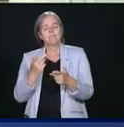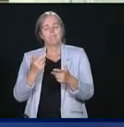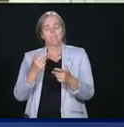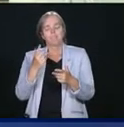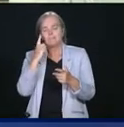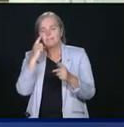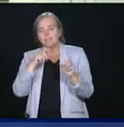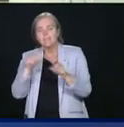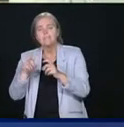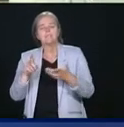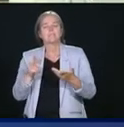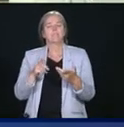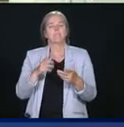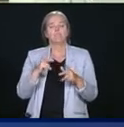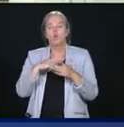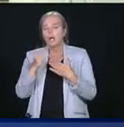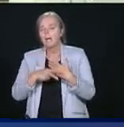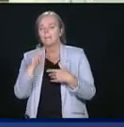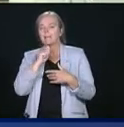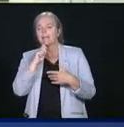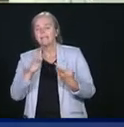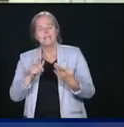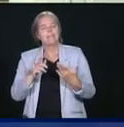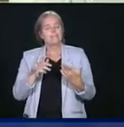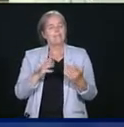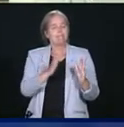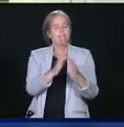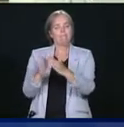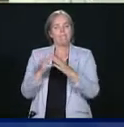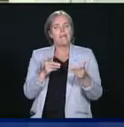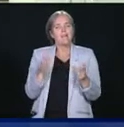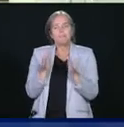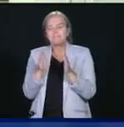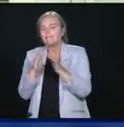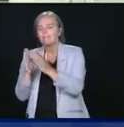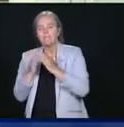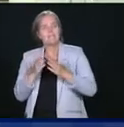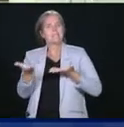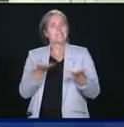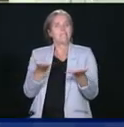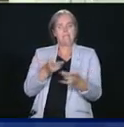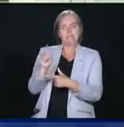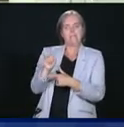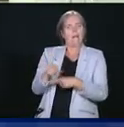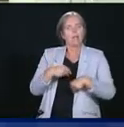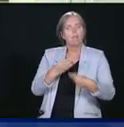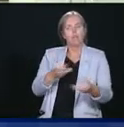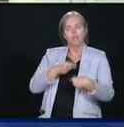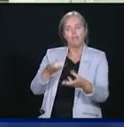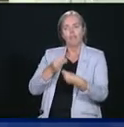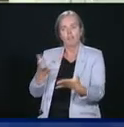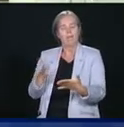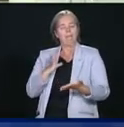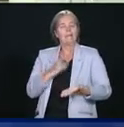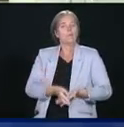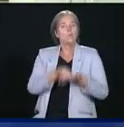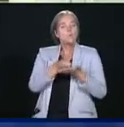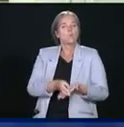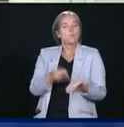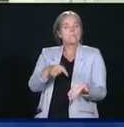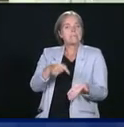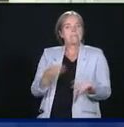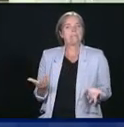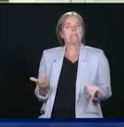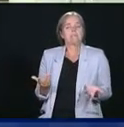services essentiels. Il est donc crucial qu'ils disposent des ressources dont ils ont besoin. En réponse à la COVID-19, nous mettrons